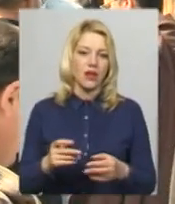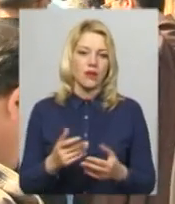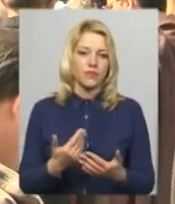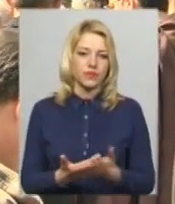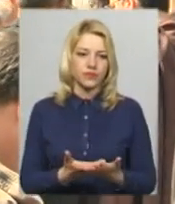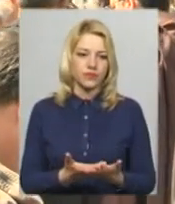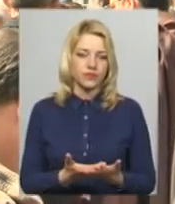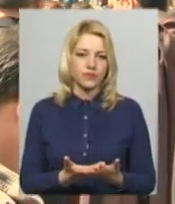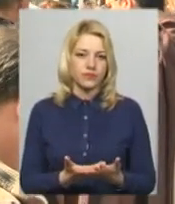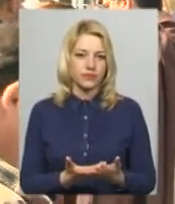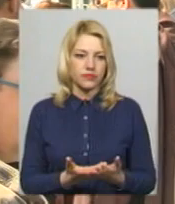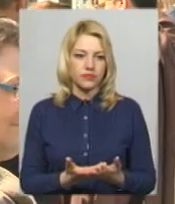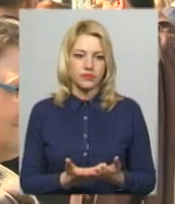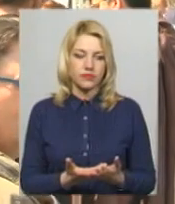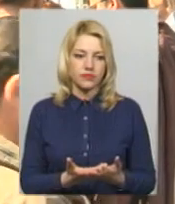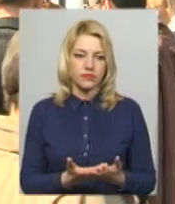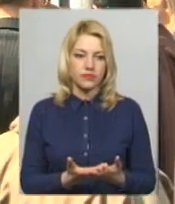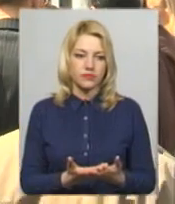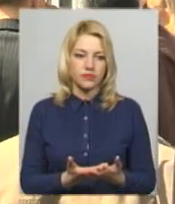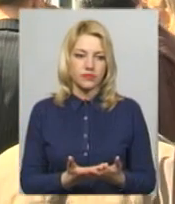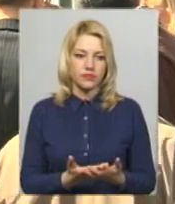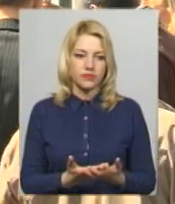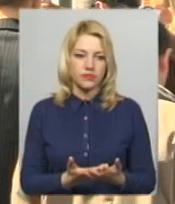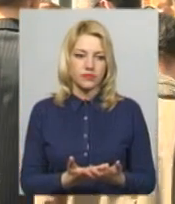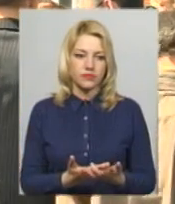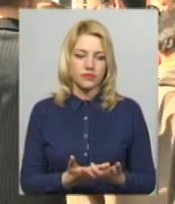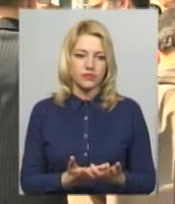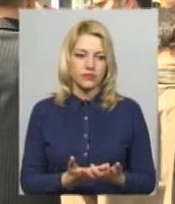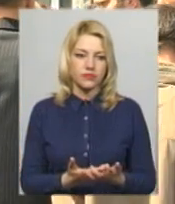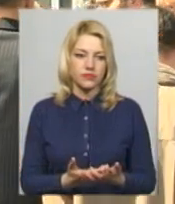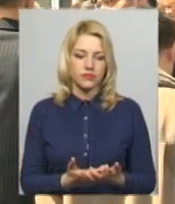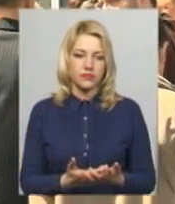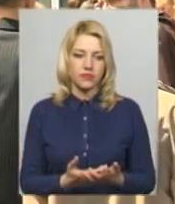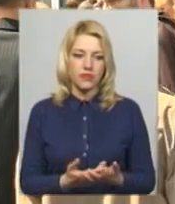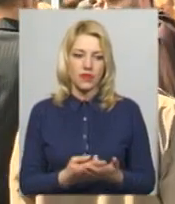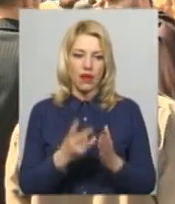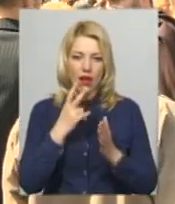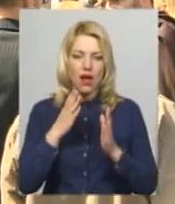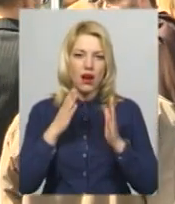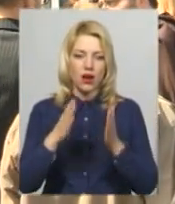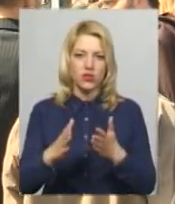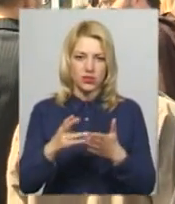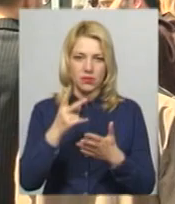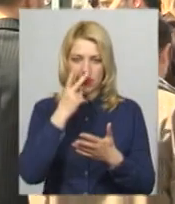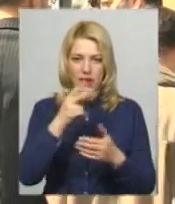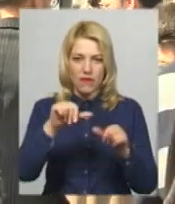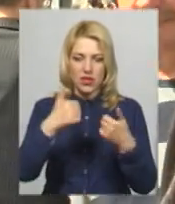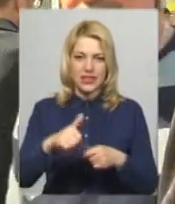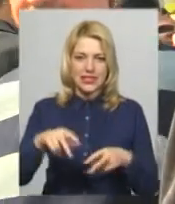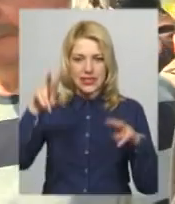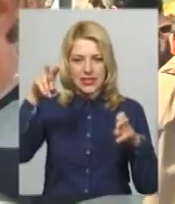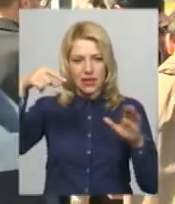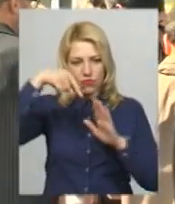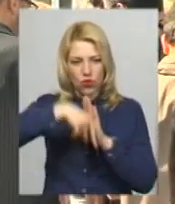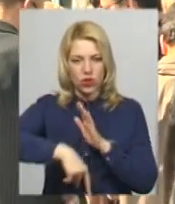ракурсі зображається з символікою